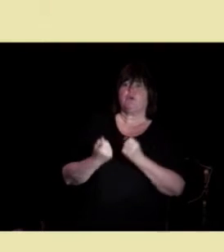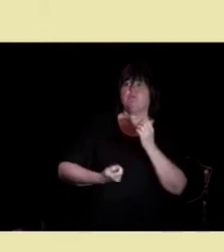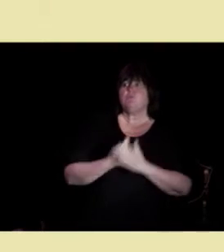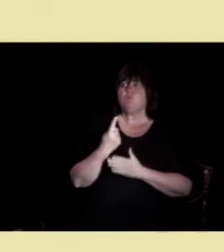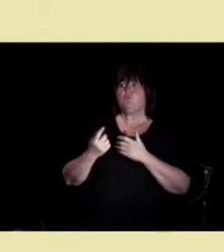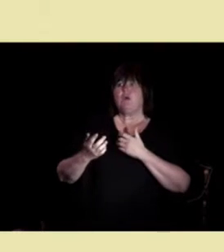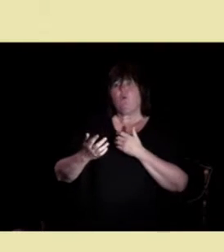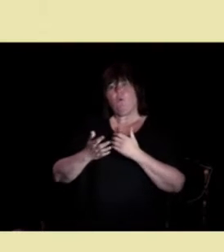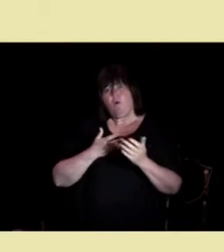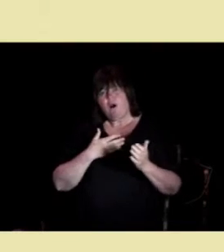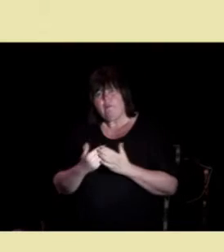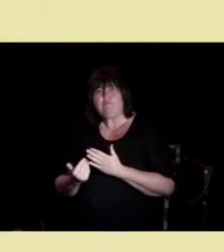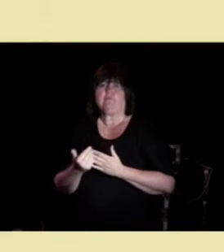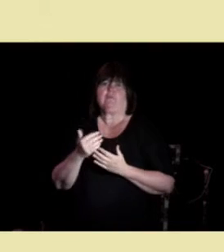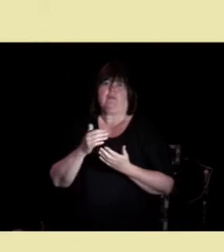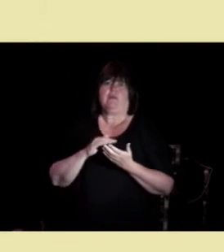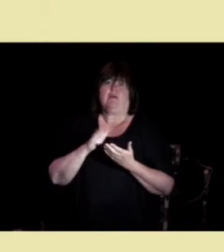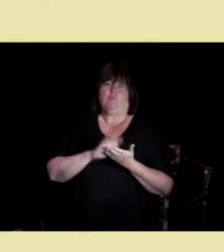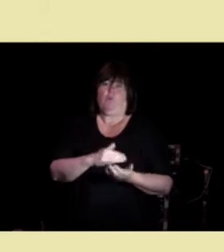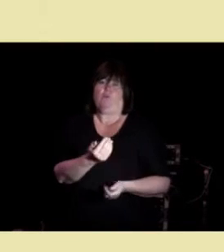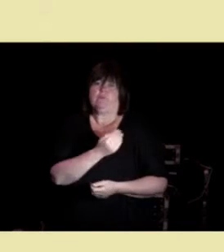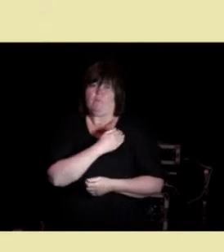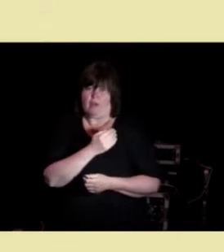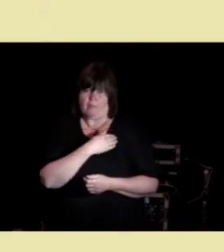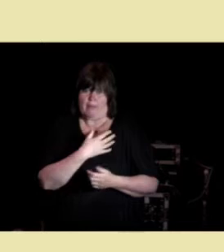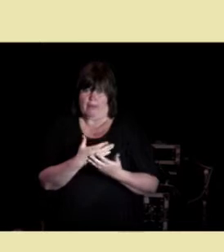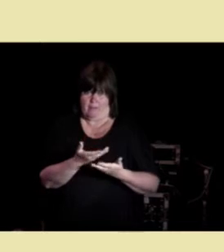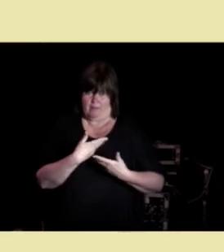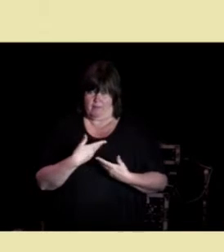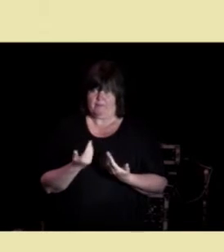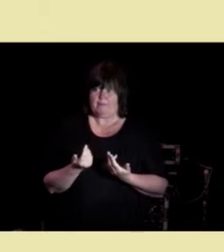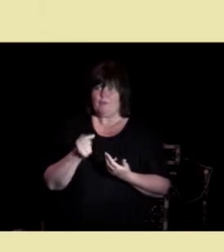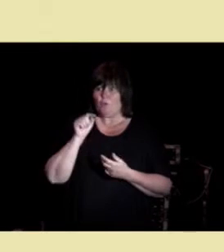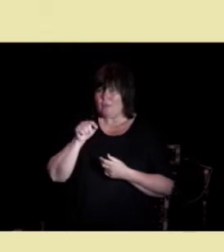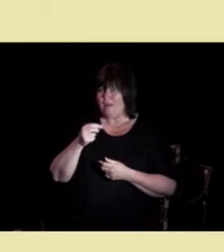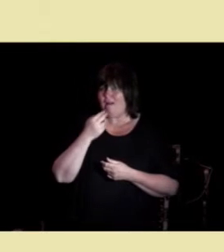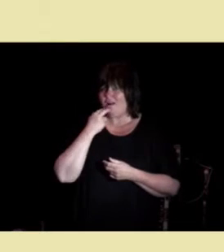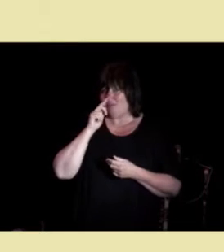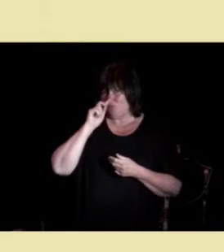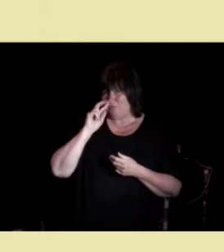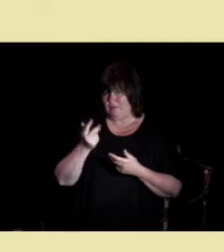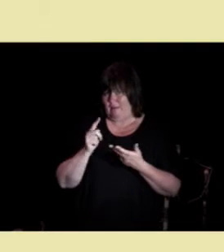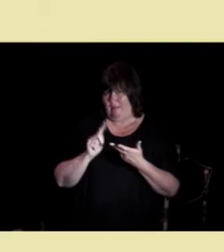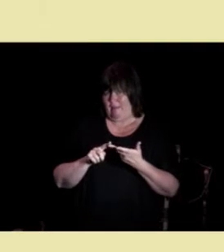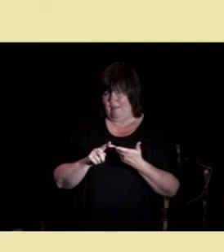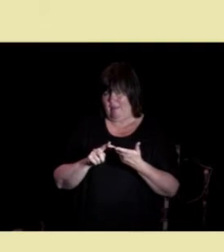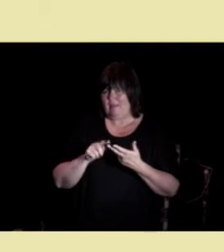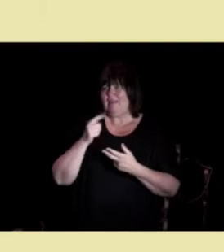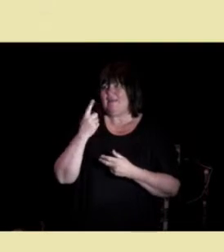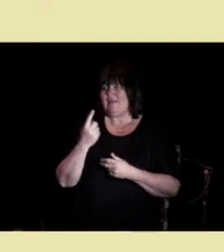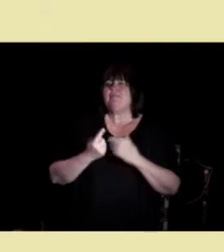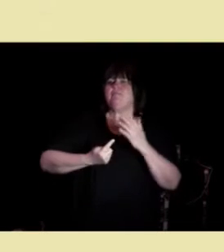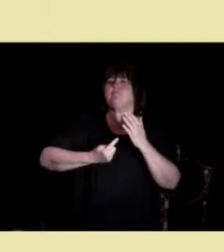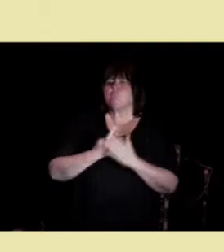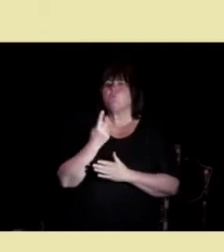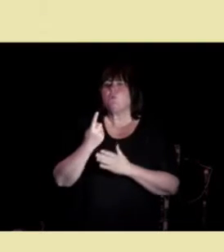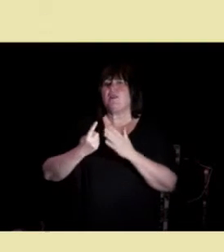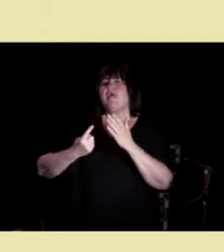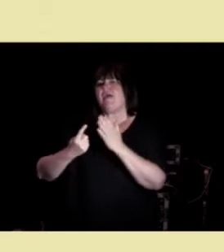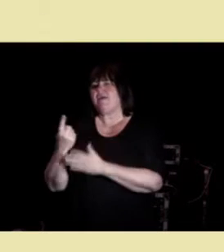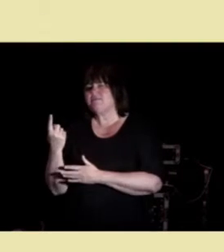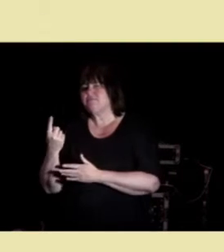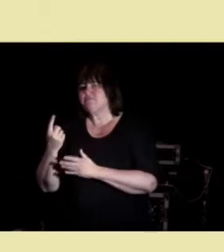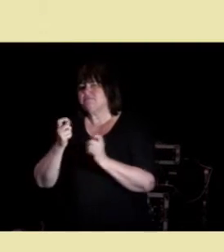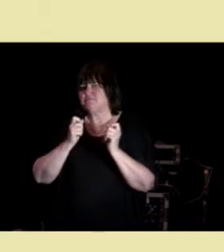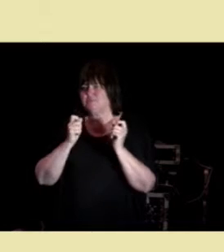tilbakemeldingene. Og det er det jeg kaller nummer tre, en mulighetens kultur. man må skape en